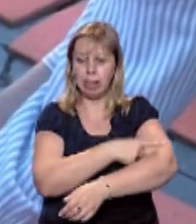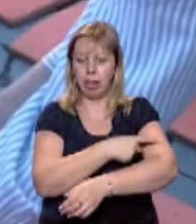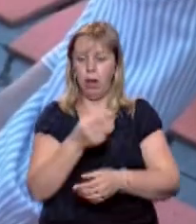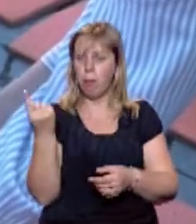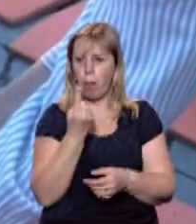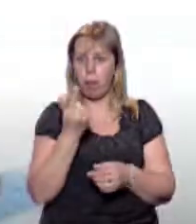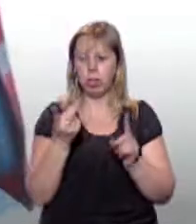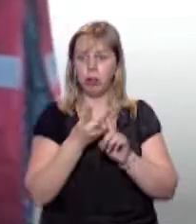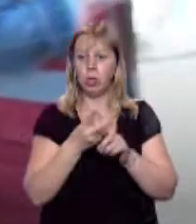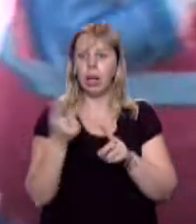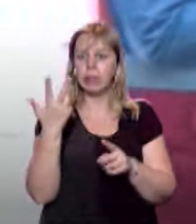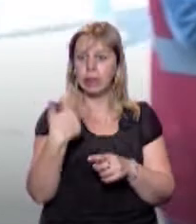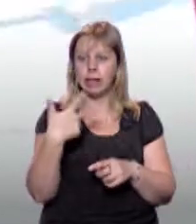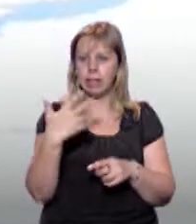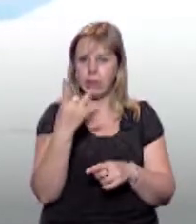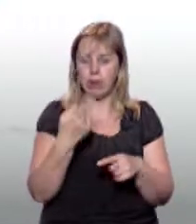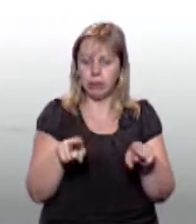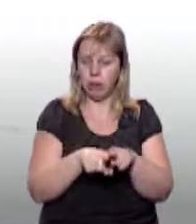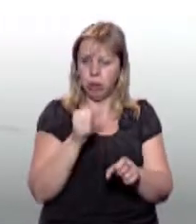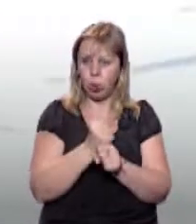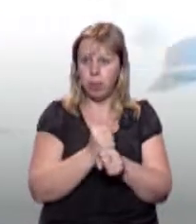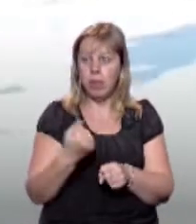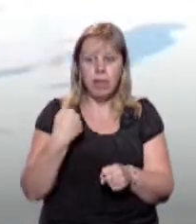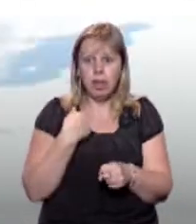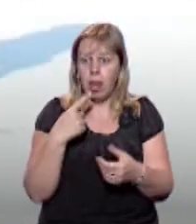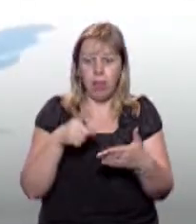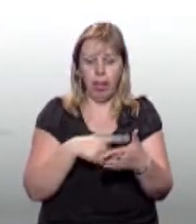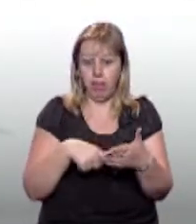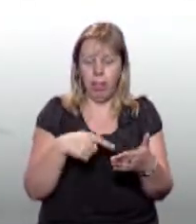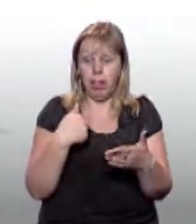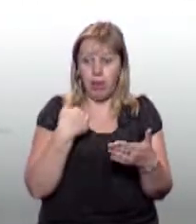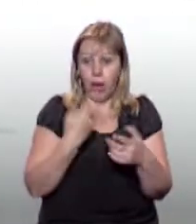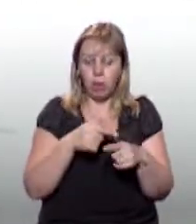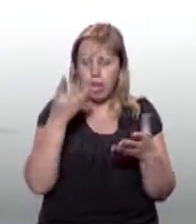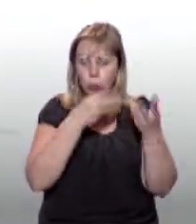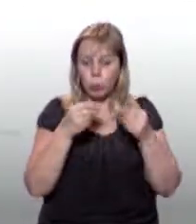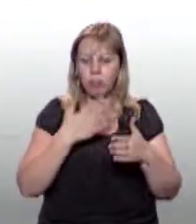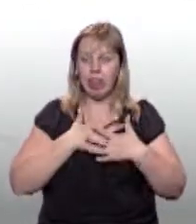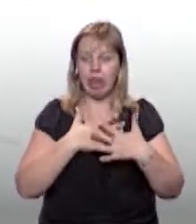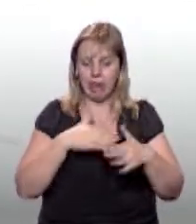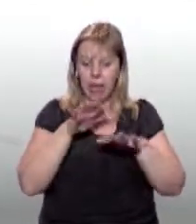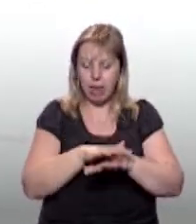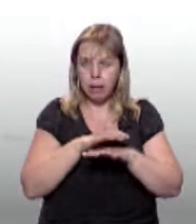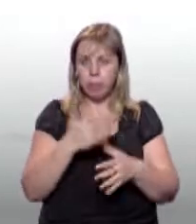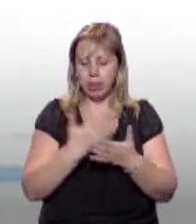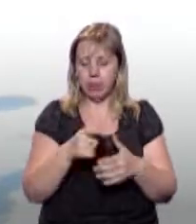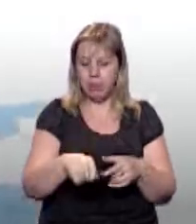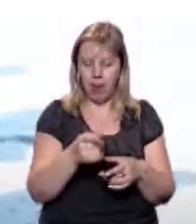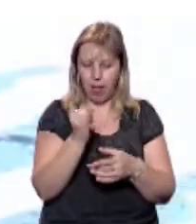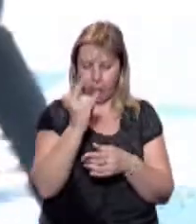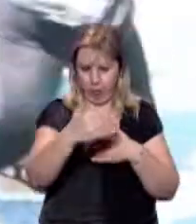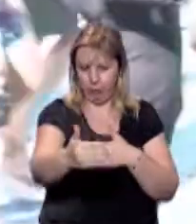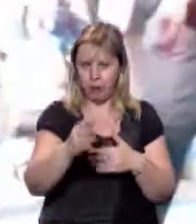по-перше. По-друге, треба 30 разів це зробити. Я не вмію робити ескусивне дихання, подивилася. Є макет, на якому можна